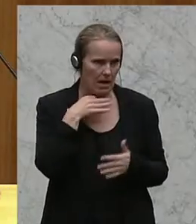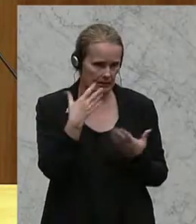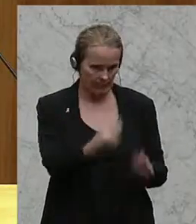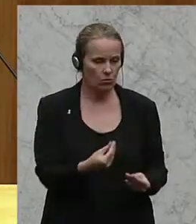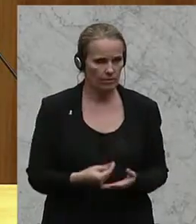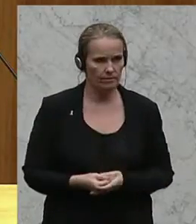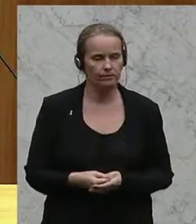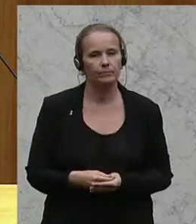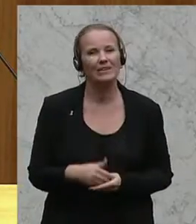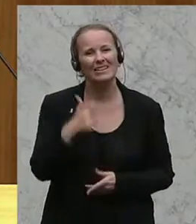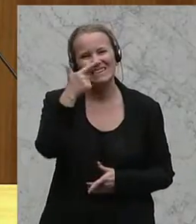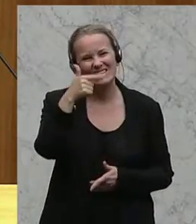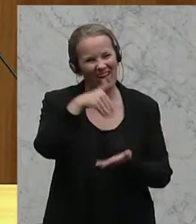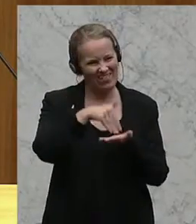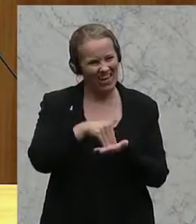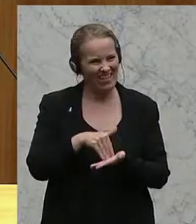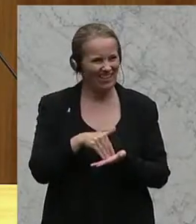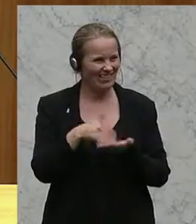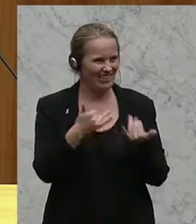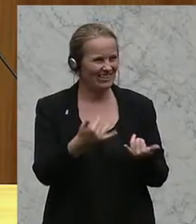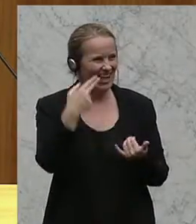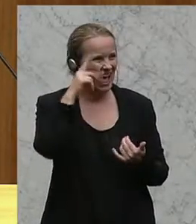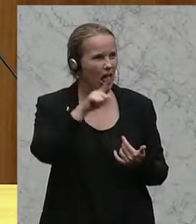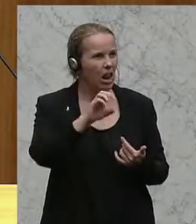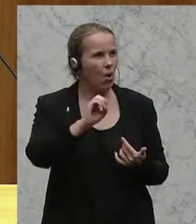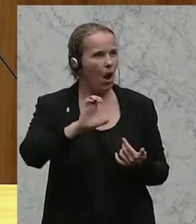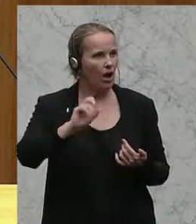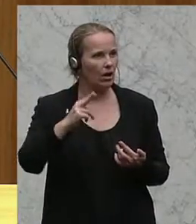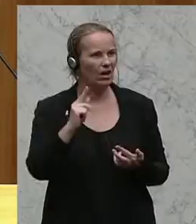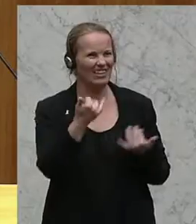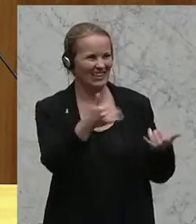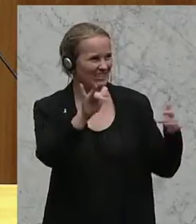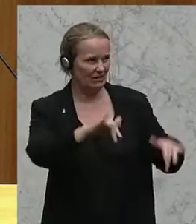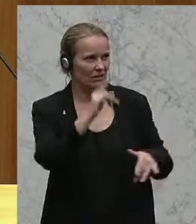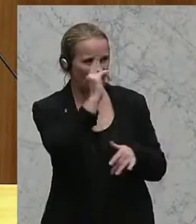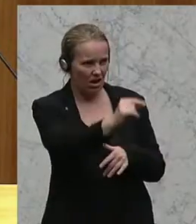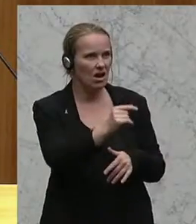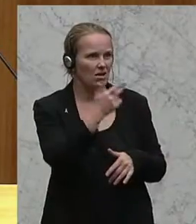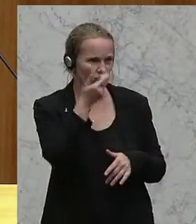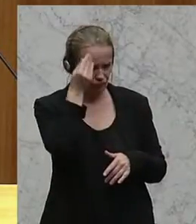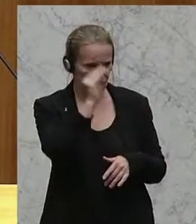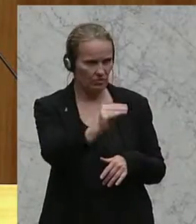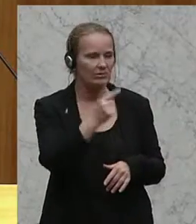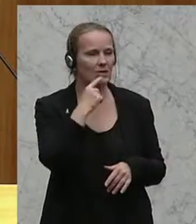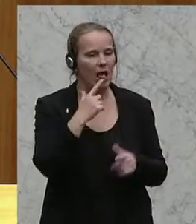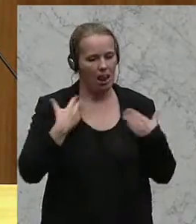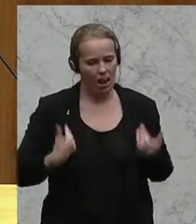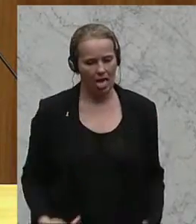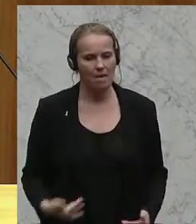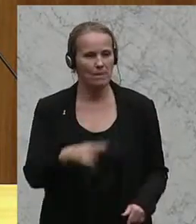zwei Daten dem Herrn Lowacker heute, der leider jetzt nicht hier ist, mitgeben. Die Leibeigenschaft ist